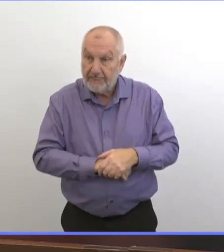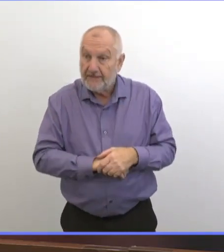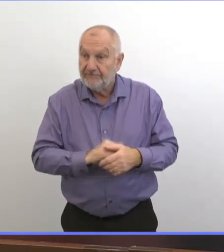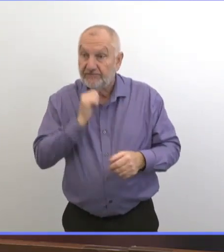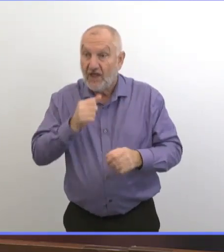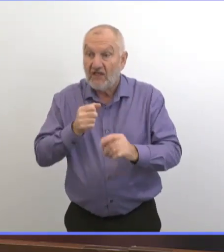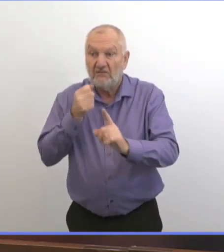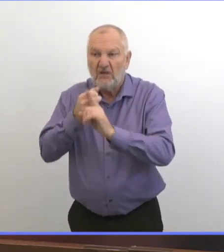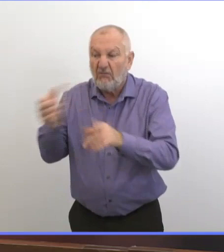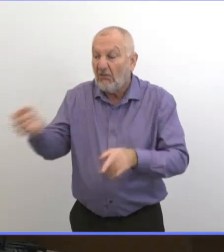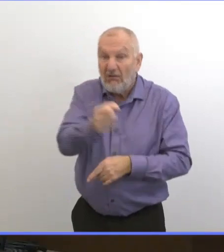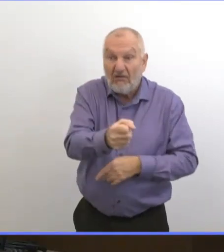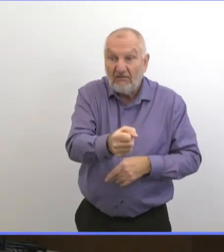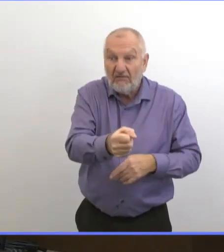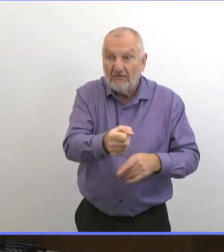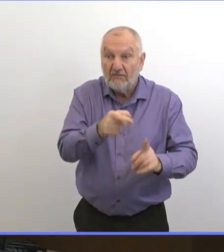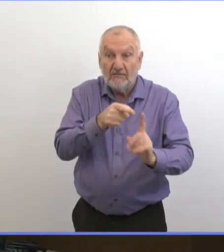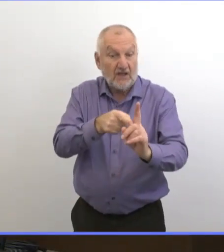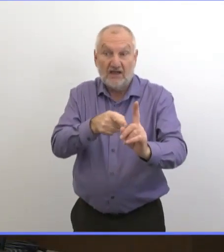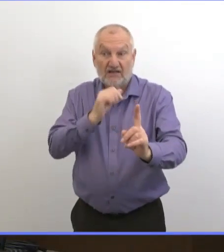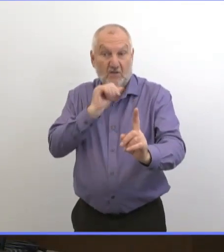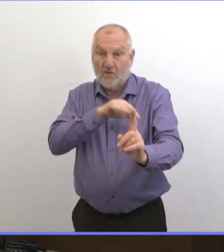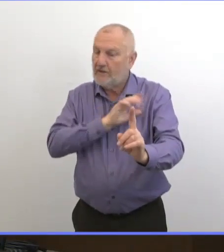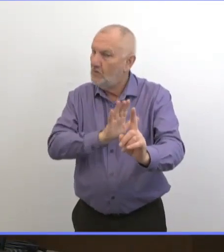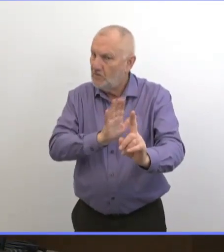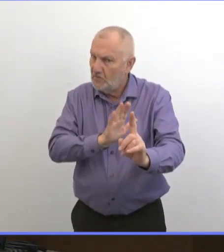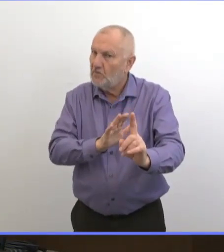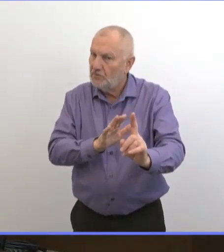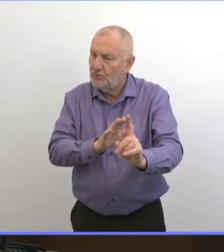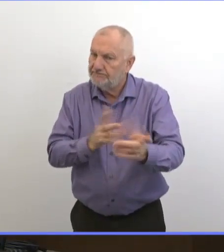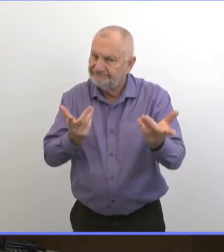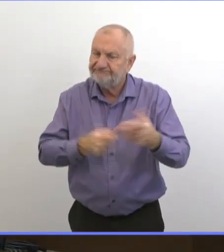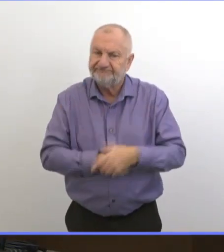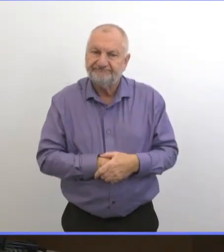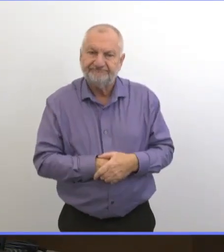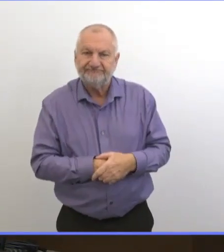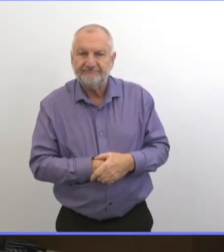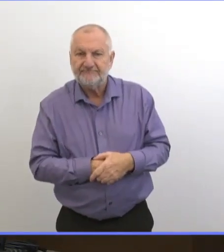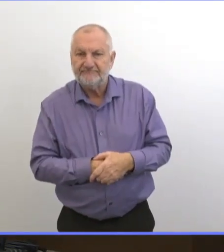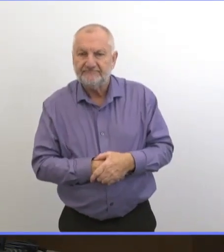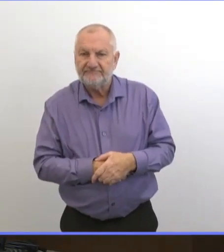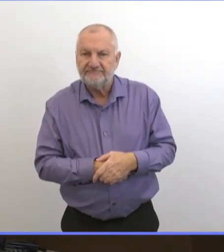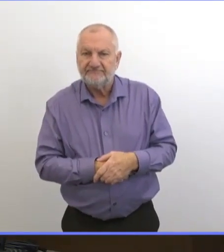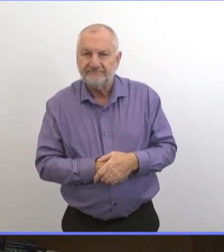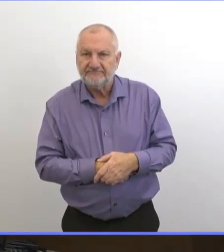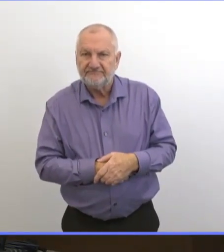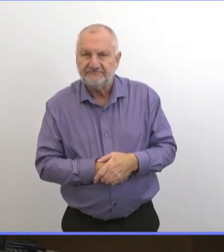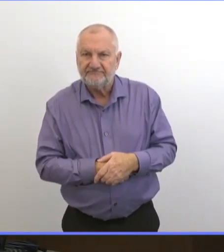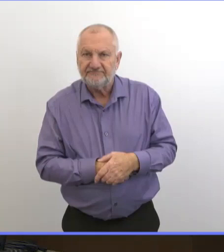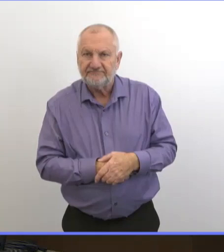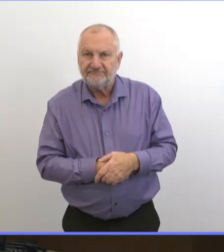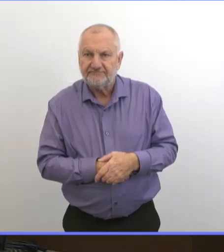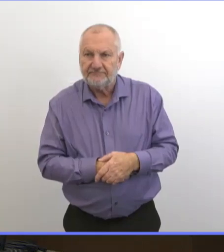donner à des gens des rôles qui n'ont pas les capacités de remplir. Merci pour ça.